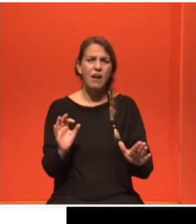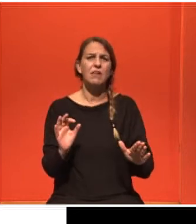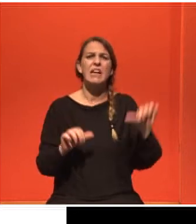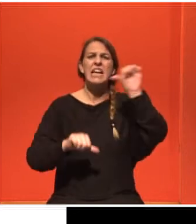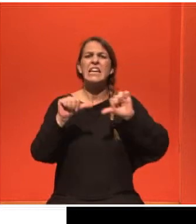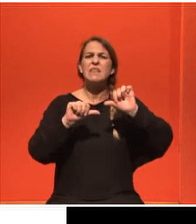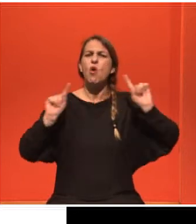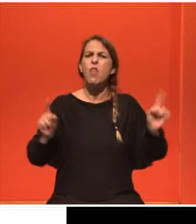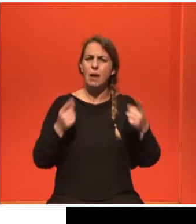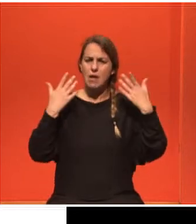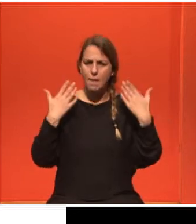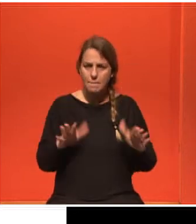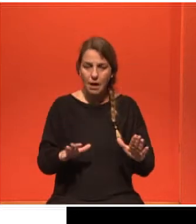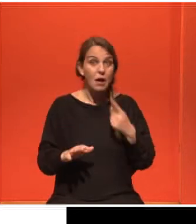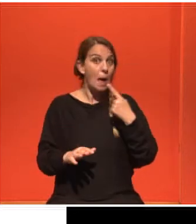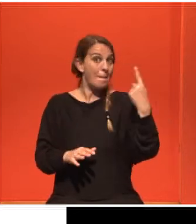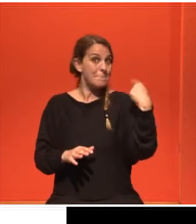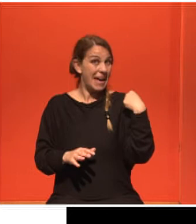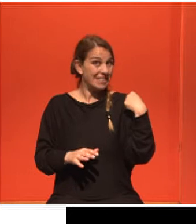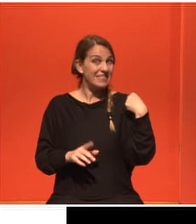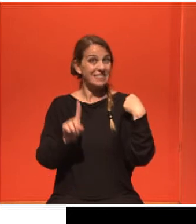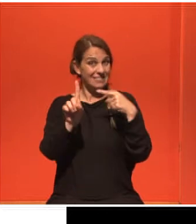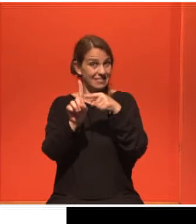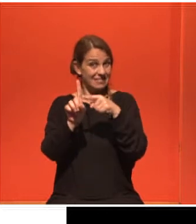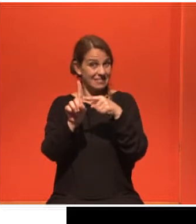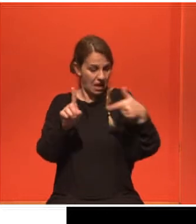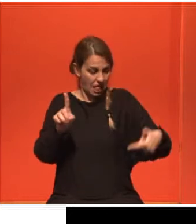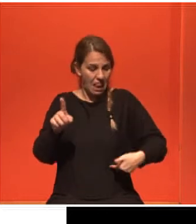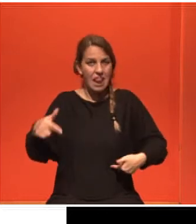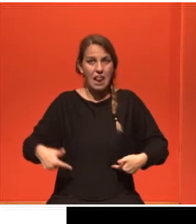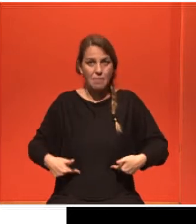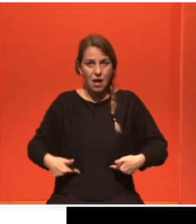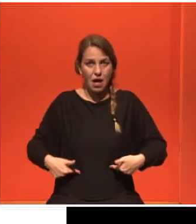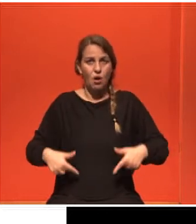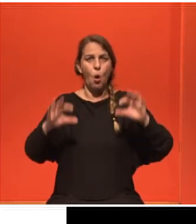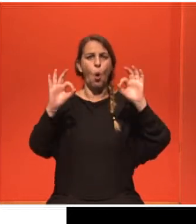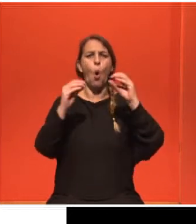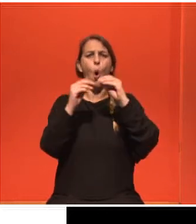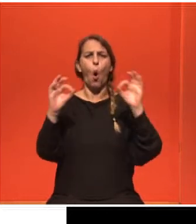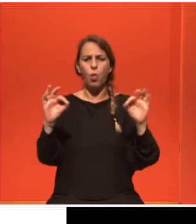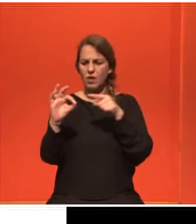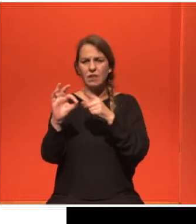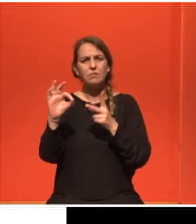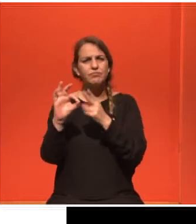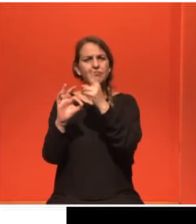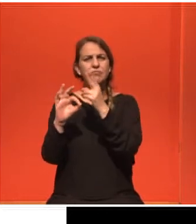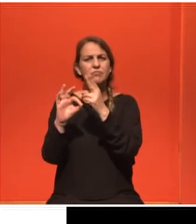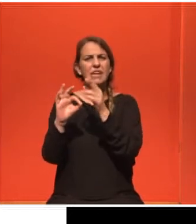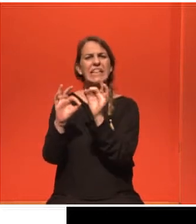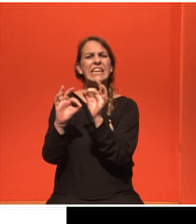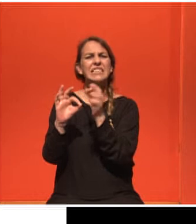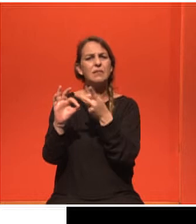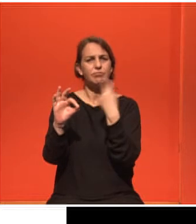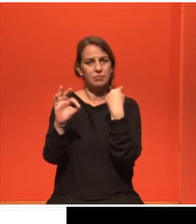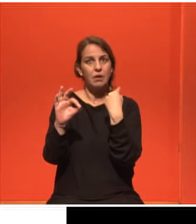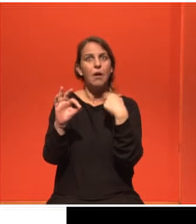χρόνο σε λαπαροσκοπική αφαίρεση μιας κίστος από την οθήκη και στη συνέχεια έμεινε έγκυος